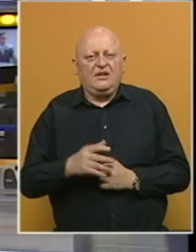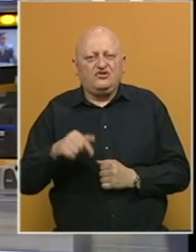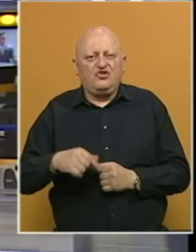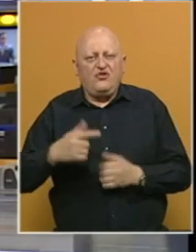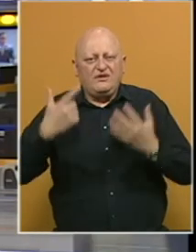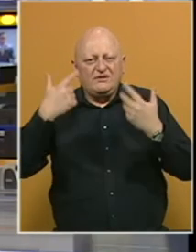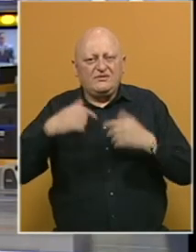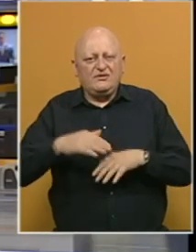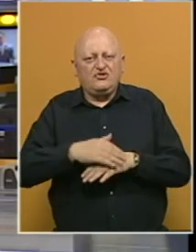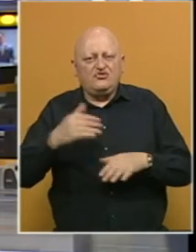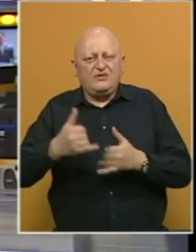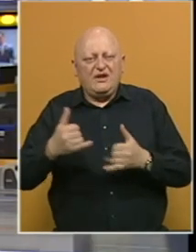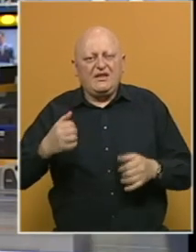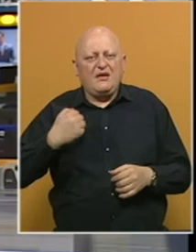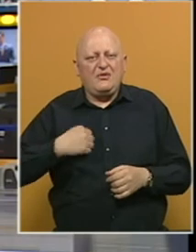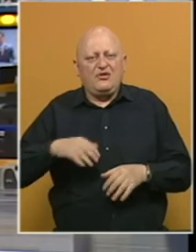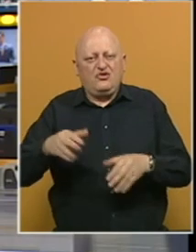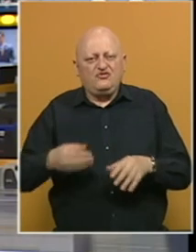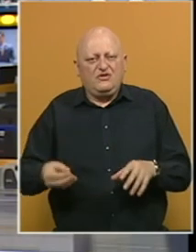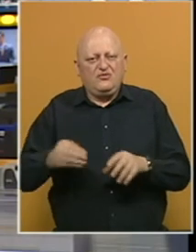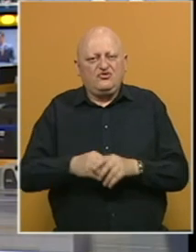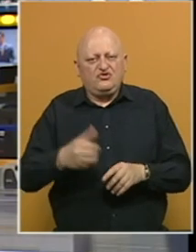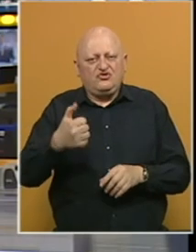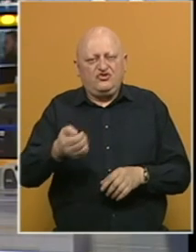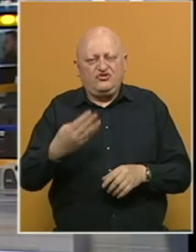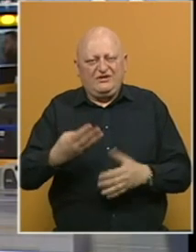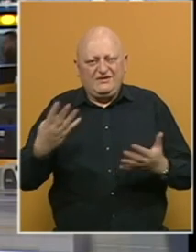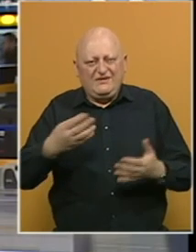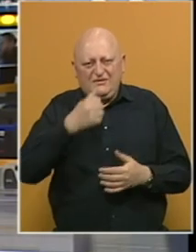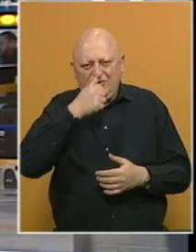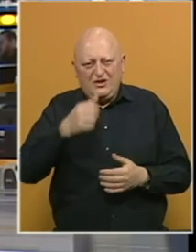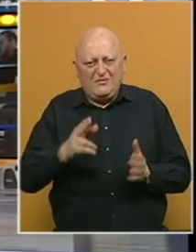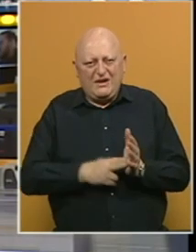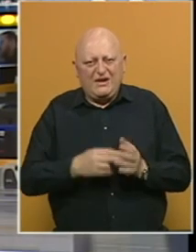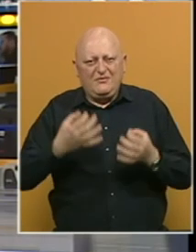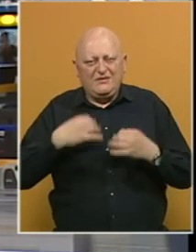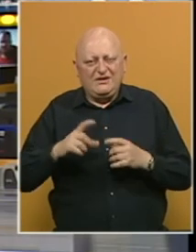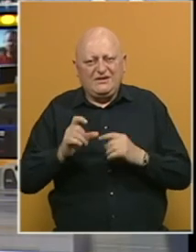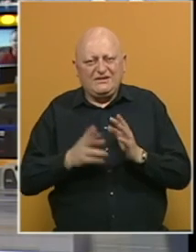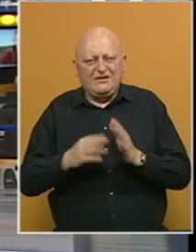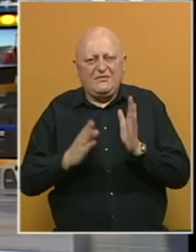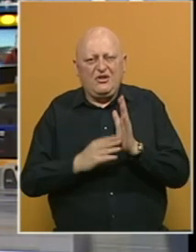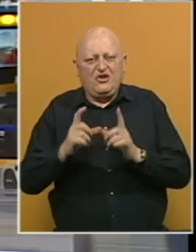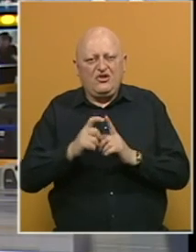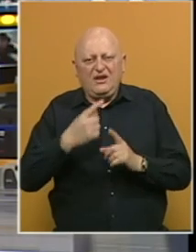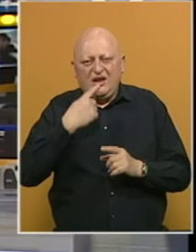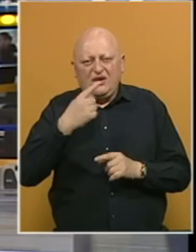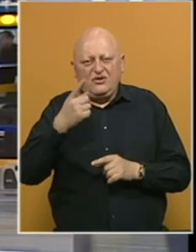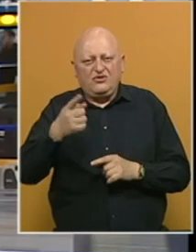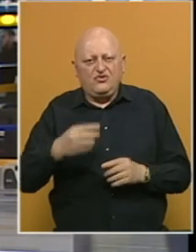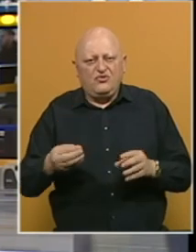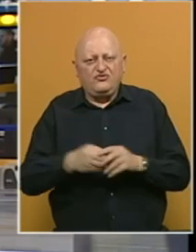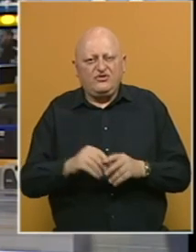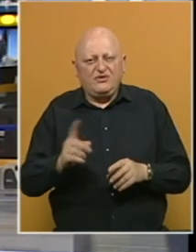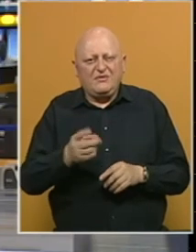Nakon što je ove sedmice Skupština grada Banja Luka osvojila buđet u iznosu od 149 miliona maraka, predsjednik SNSD-a Milora Dodik izjavio